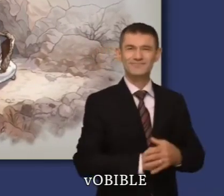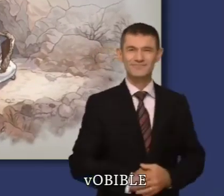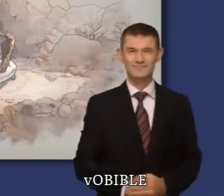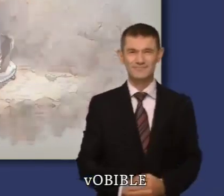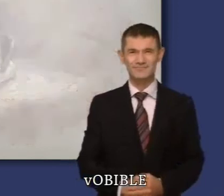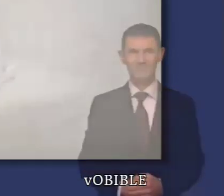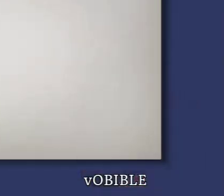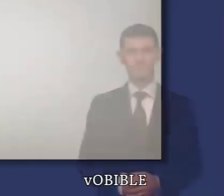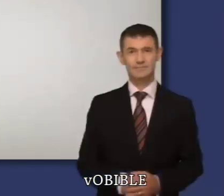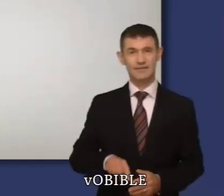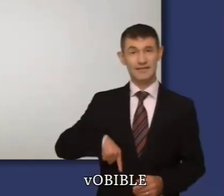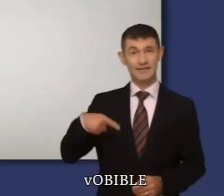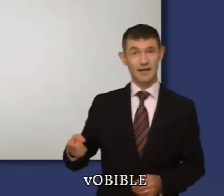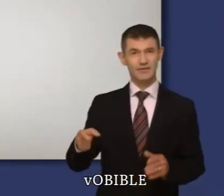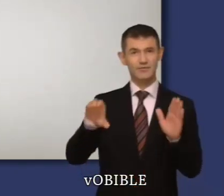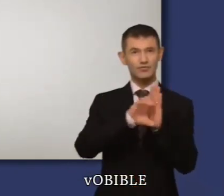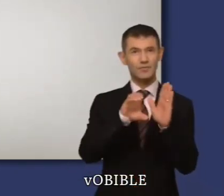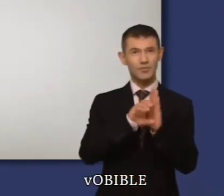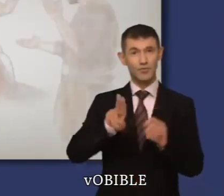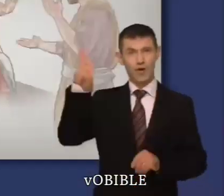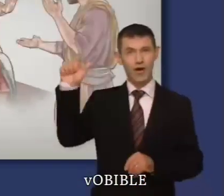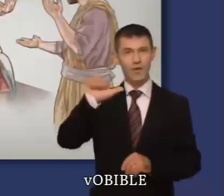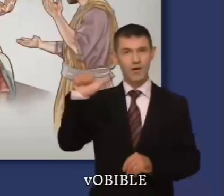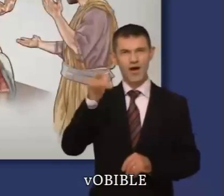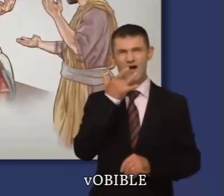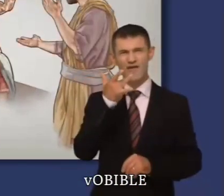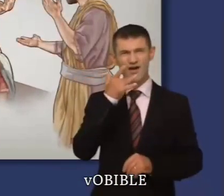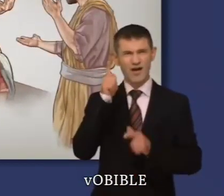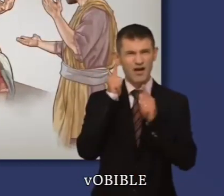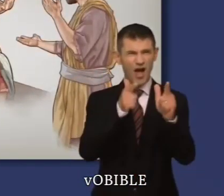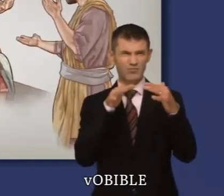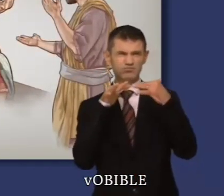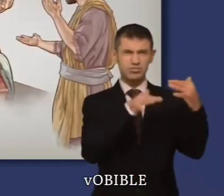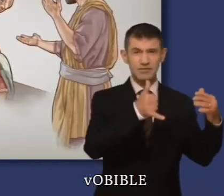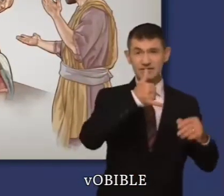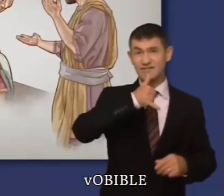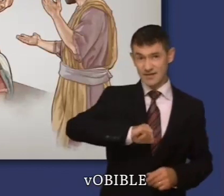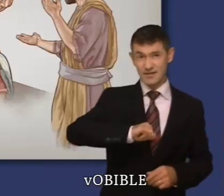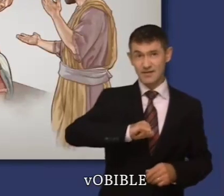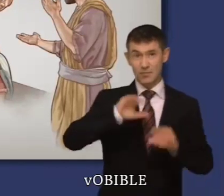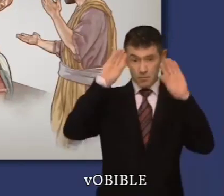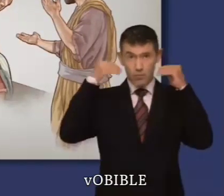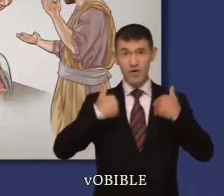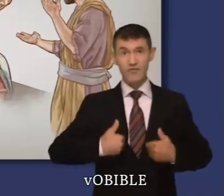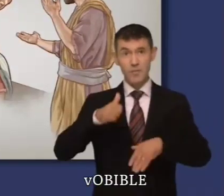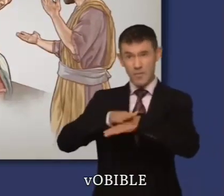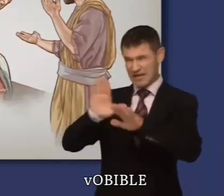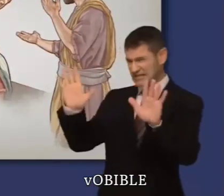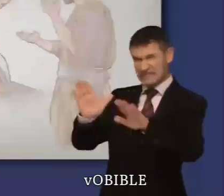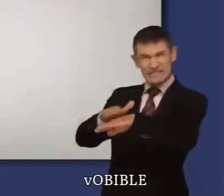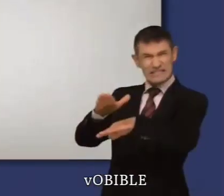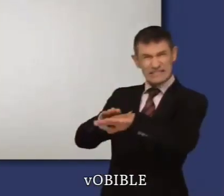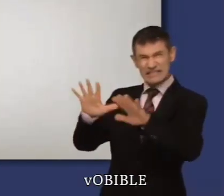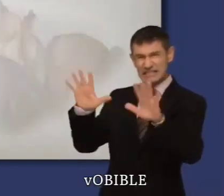missions. Dans le dernier chapitre, le prophète Micaiah avertit Aqab qu'il ne doit pas combattre la Syrie, mais Aqab n'en tient